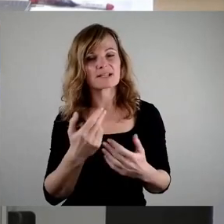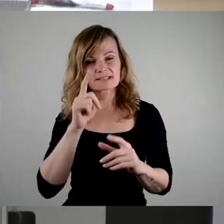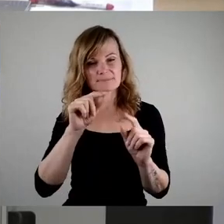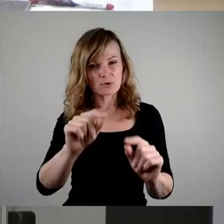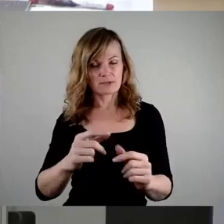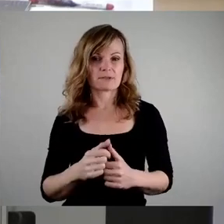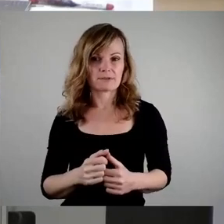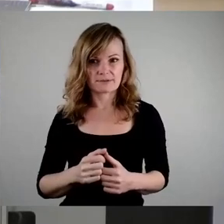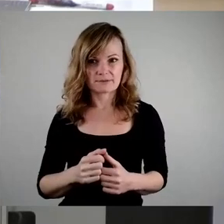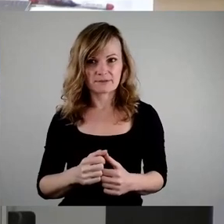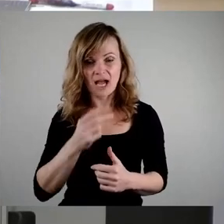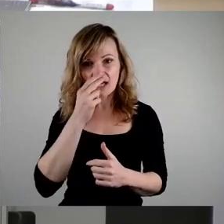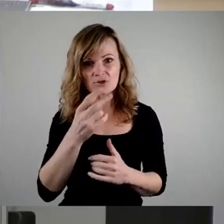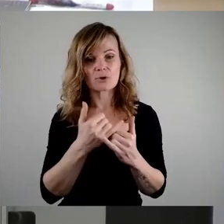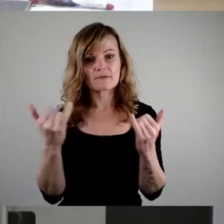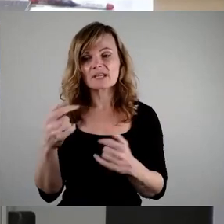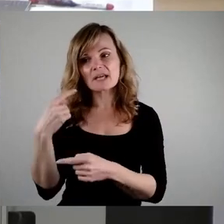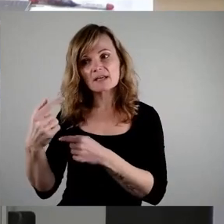Beispiel angucken, wie das in Tübingen läuft.